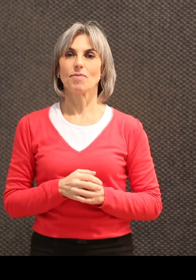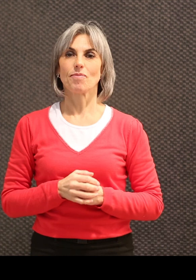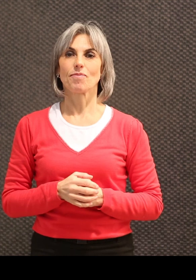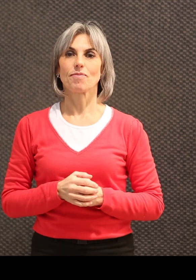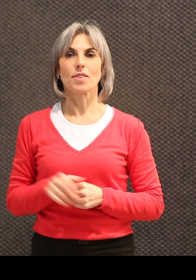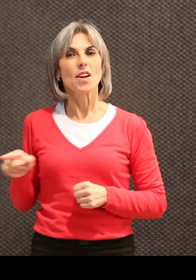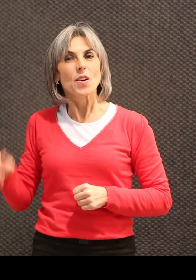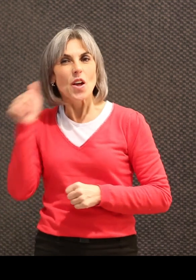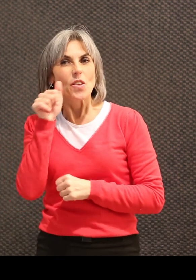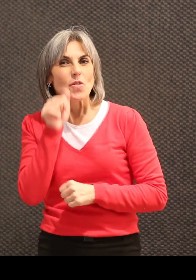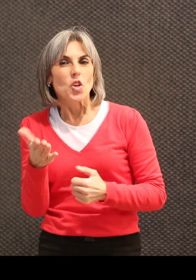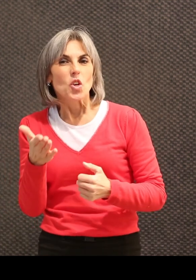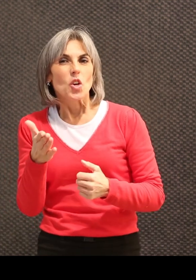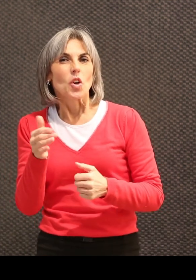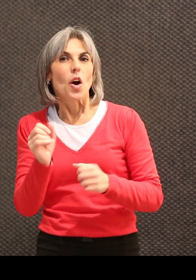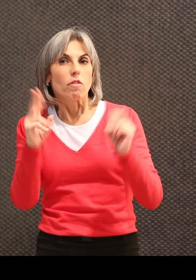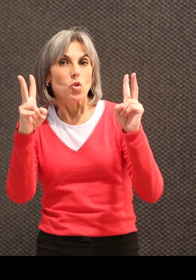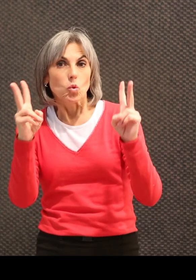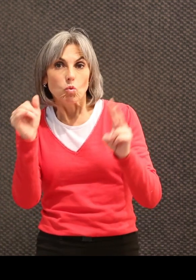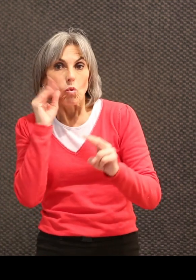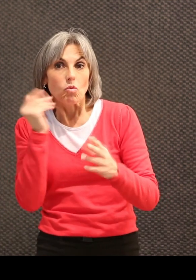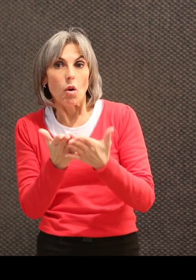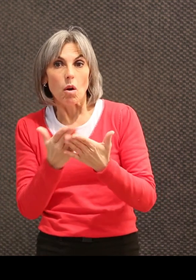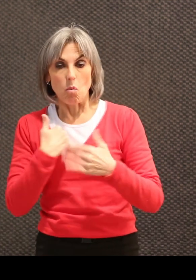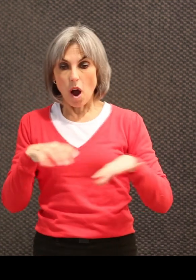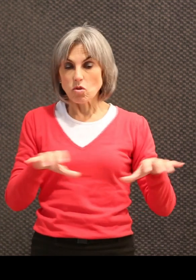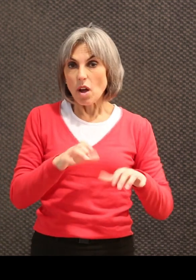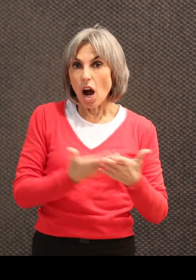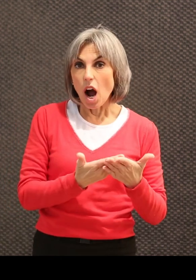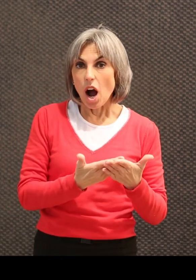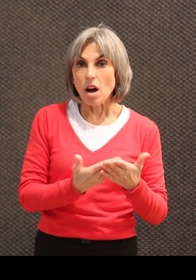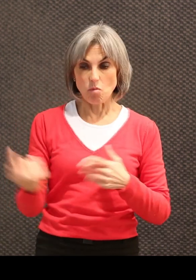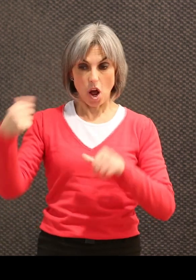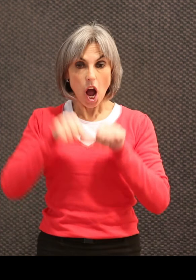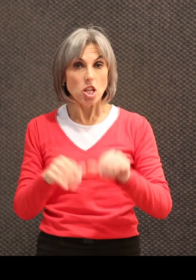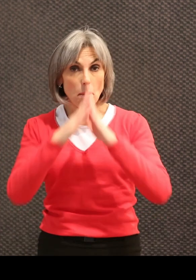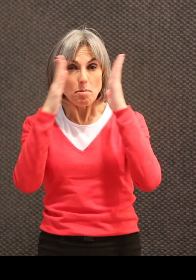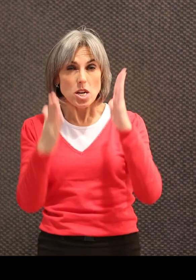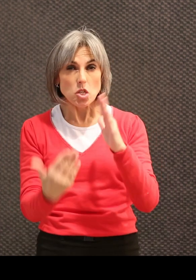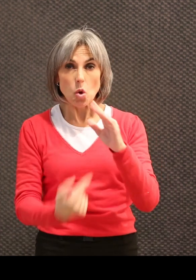Le quotidien de Maëlie, effectivement, c'est ici et chez nous à temps plein, 365 jours par an.